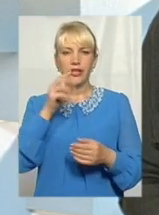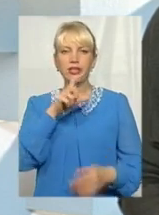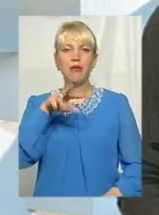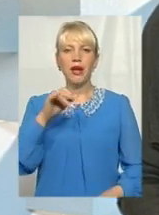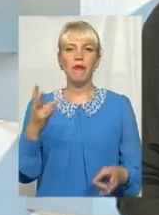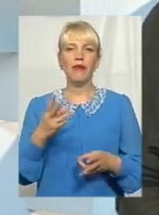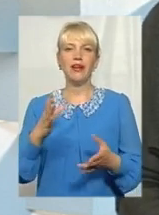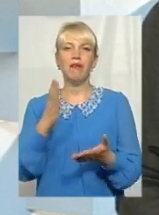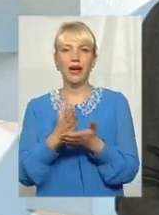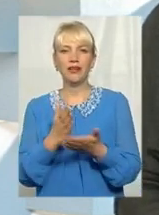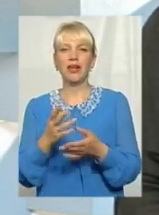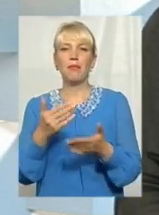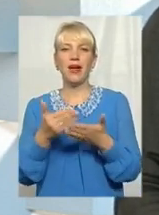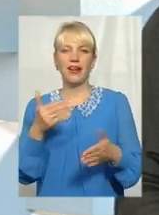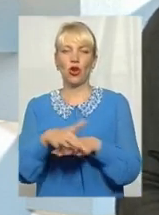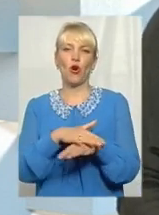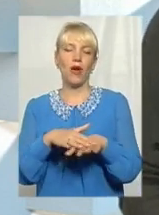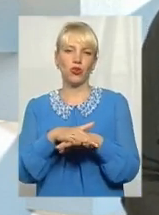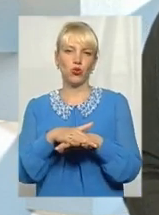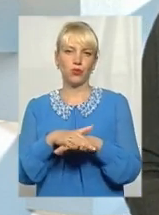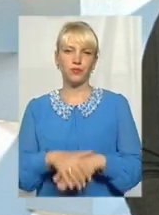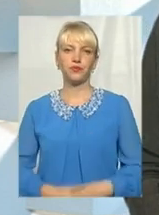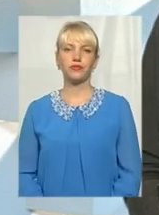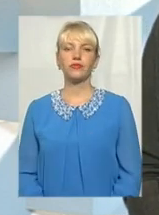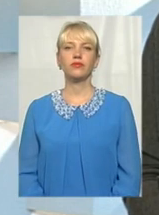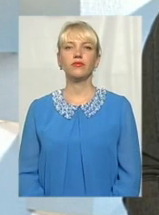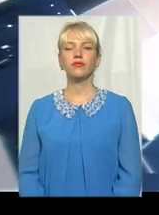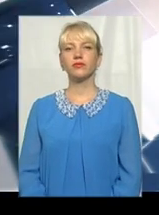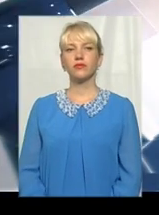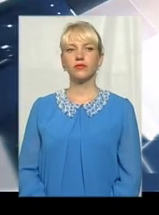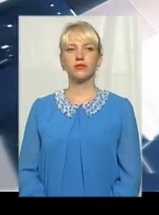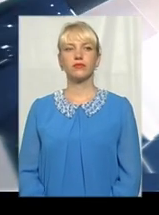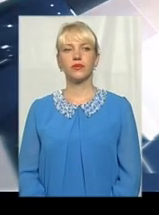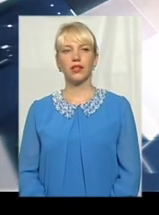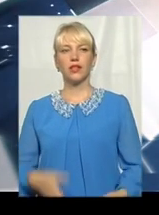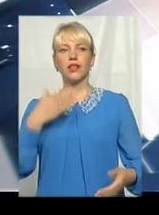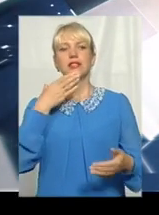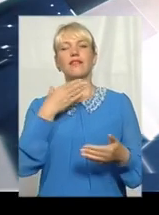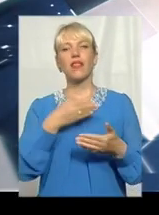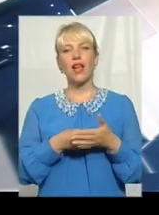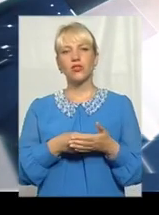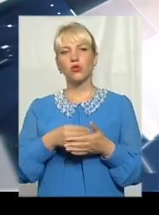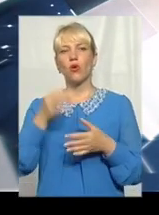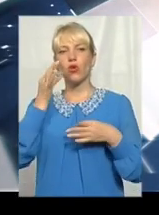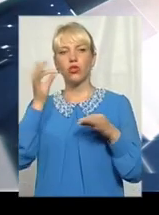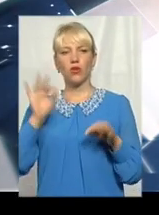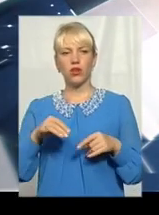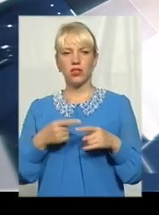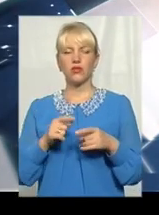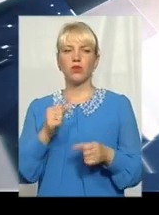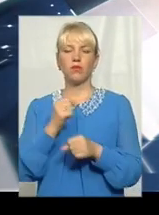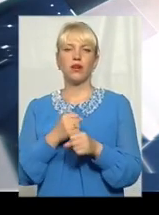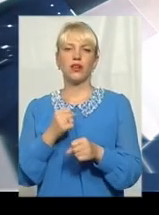мати так само перед громадою? Ну, власне, з власного досвіду співпрацюю